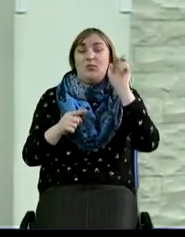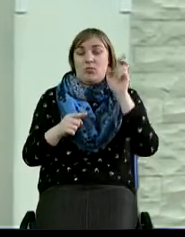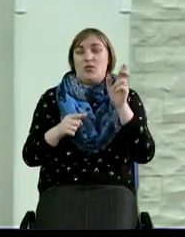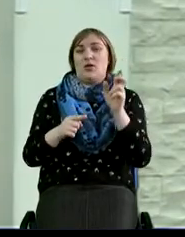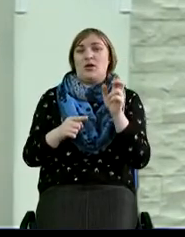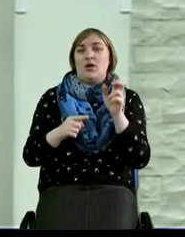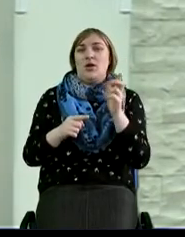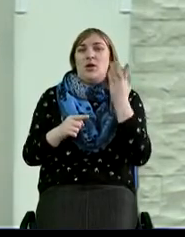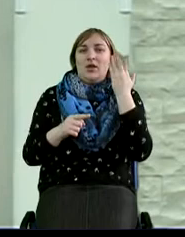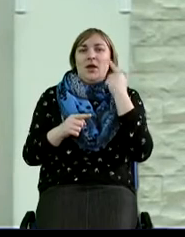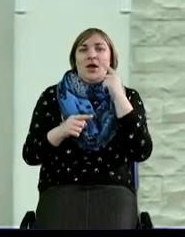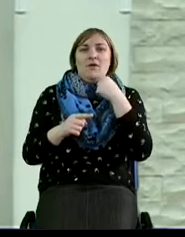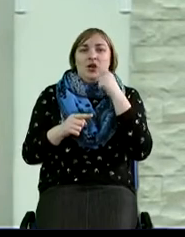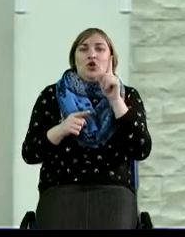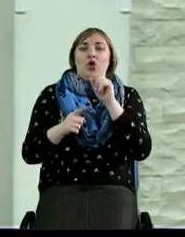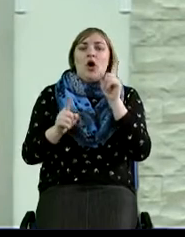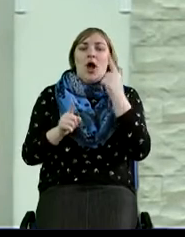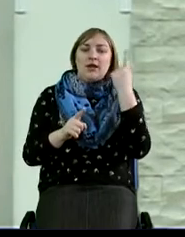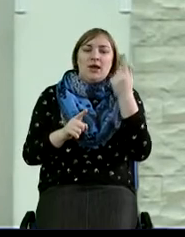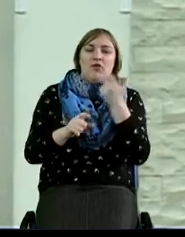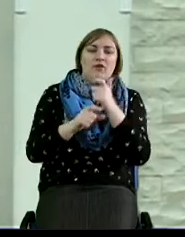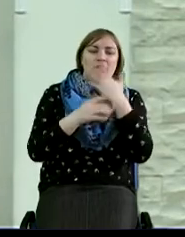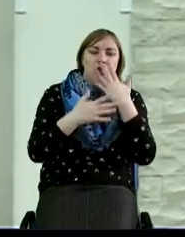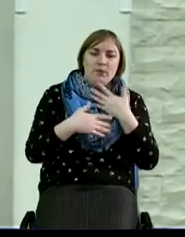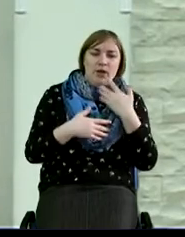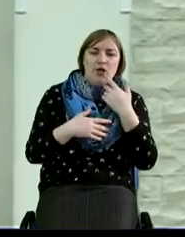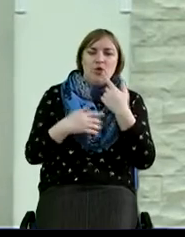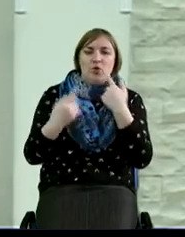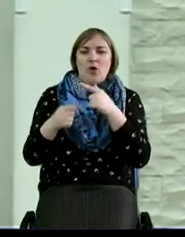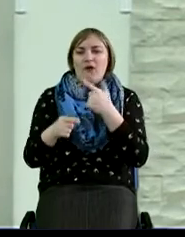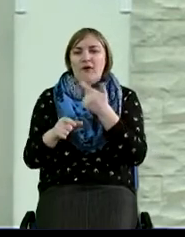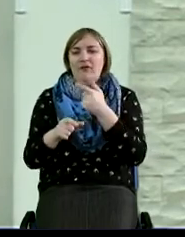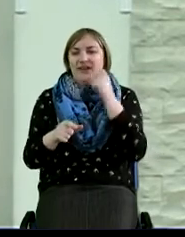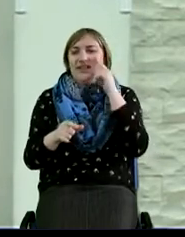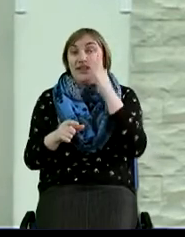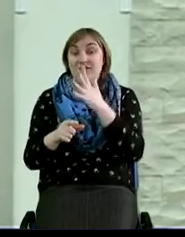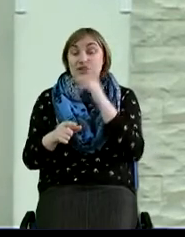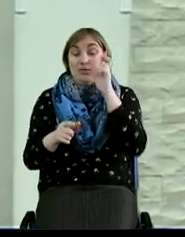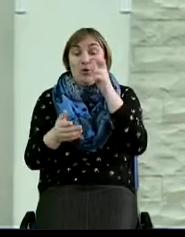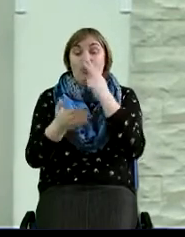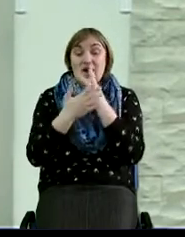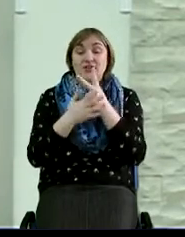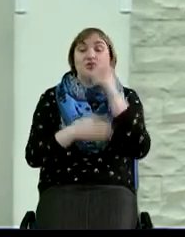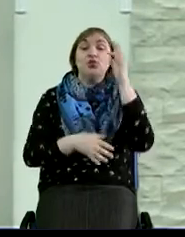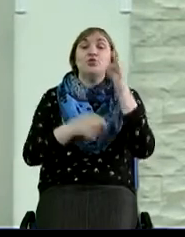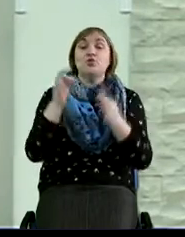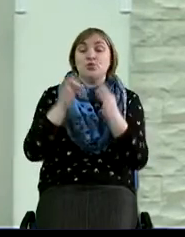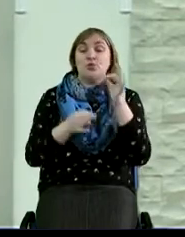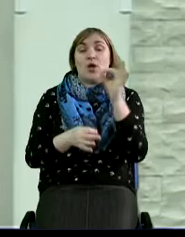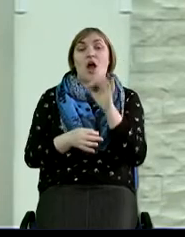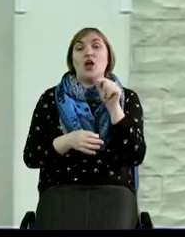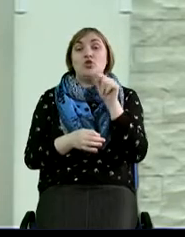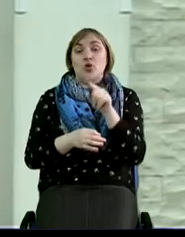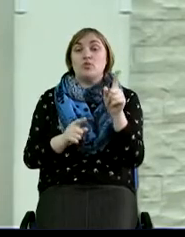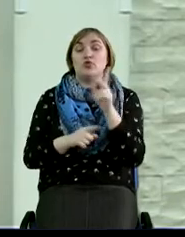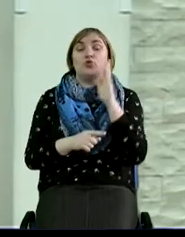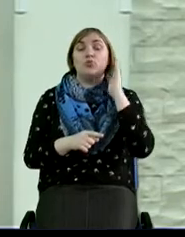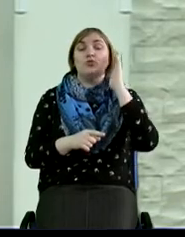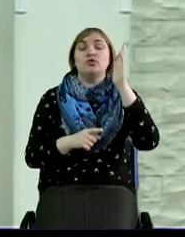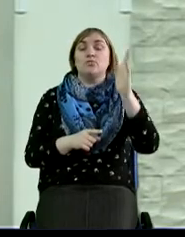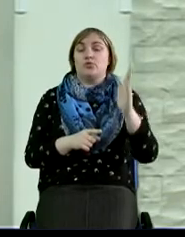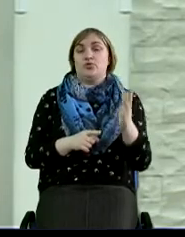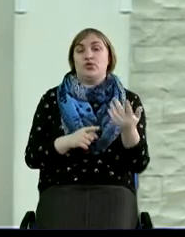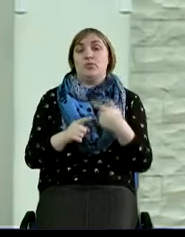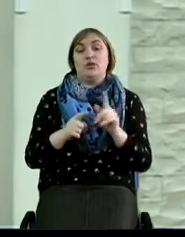образом, когда говорит, что одного возлюбил, другого возненавидел, Он просто предрекает суд относительно того, что произойдет в будущем,